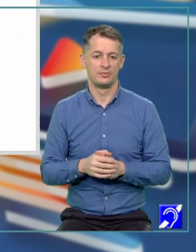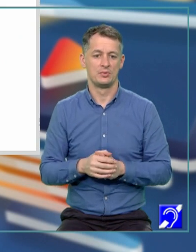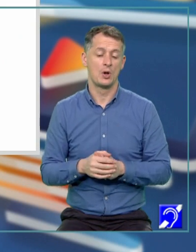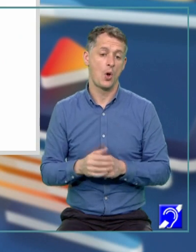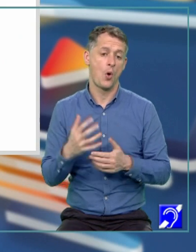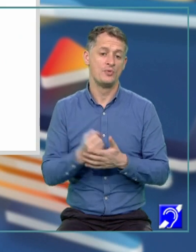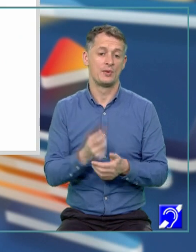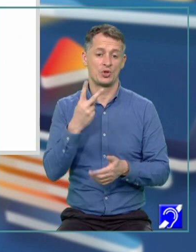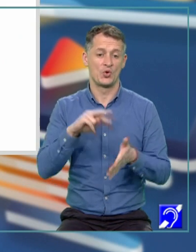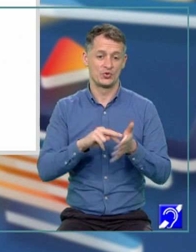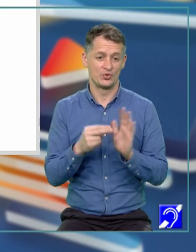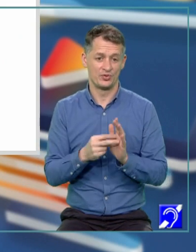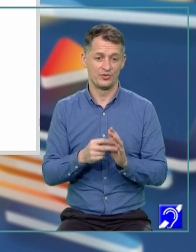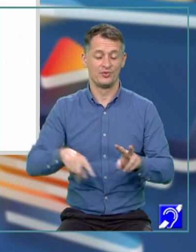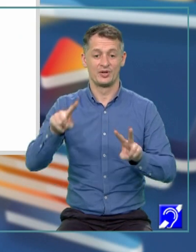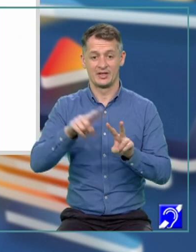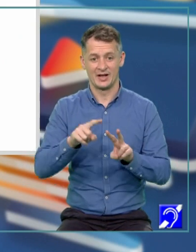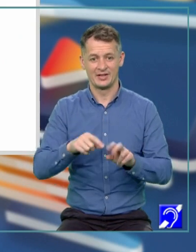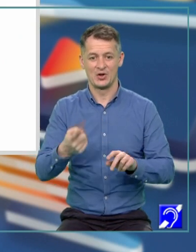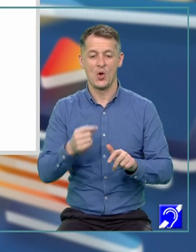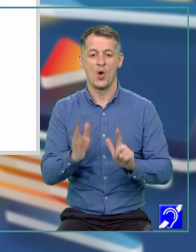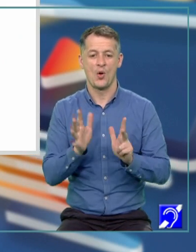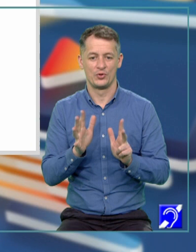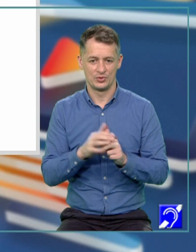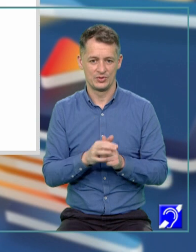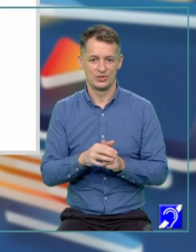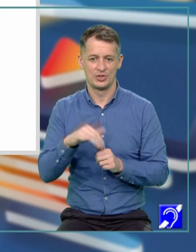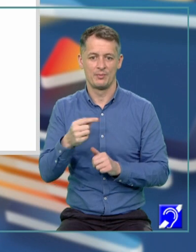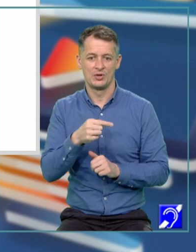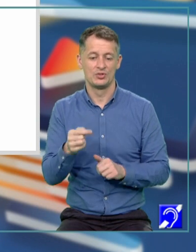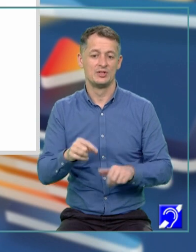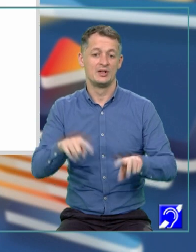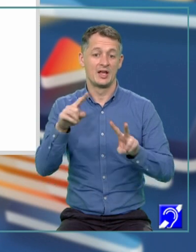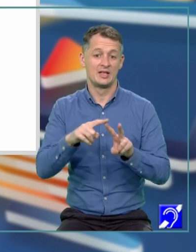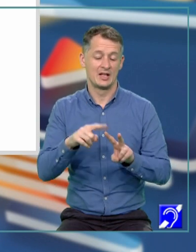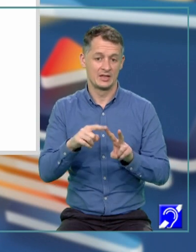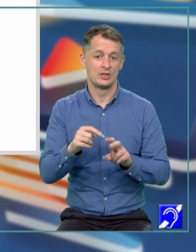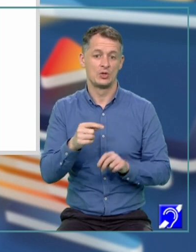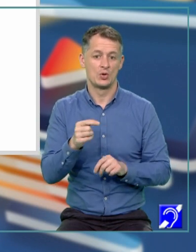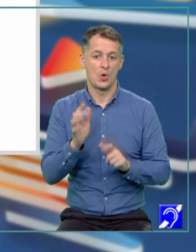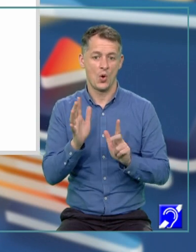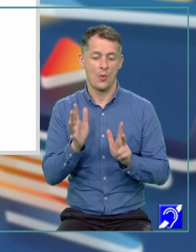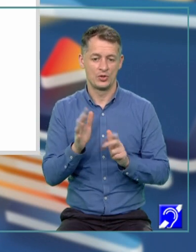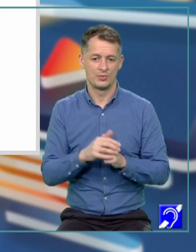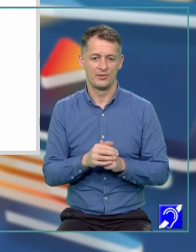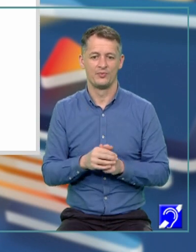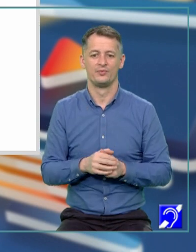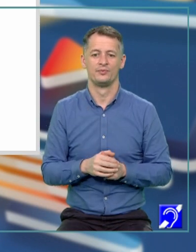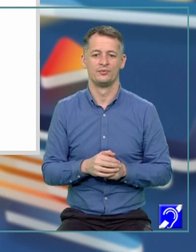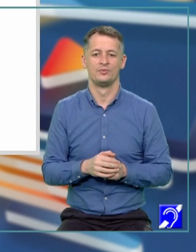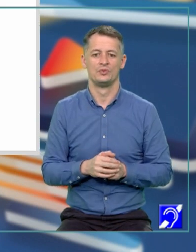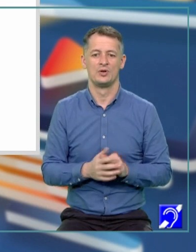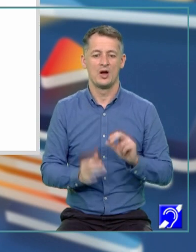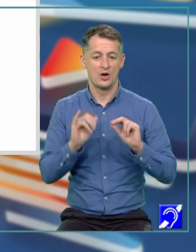soluții. Obținem radical din 18 și minus radical din 18, dar suntem, în